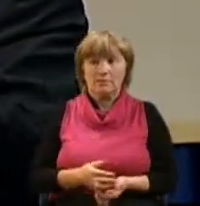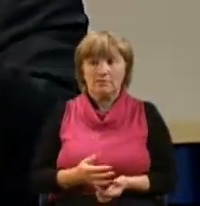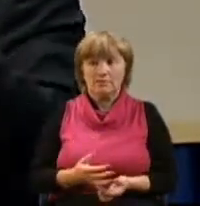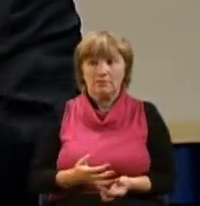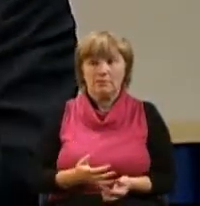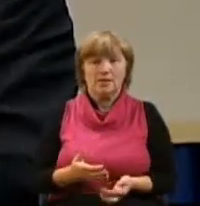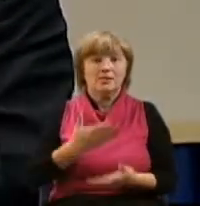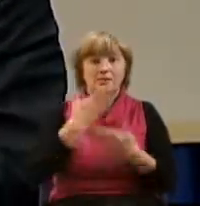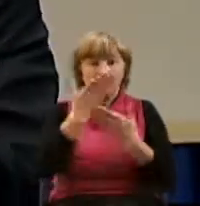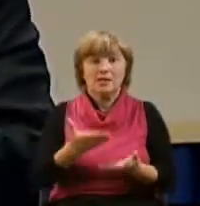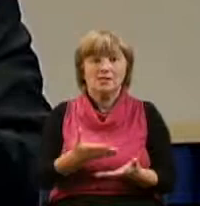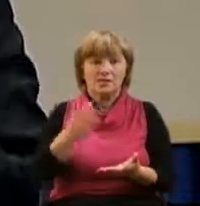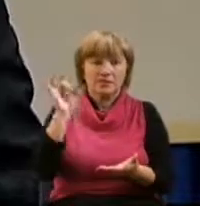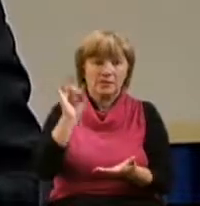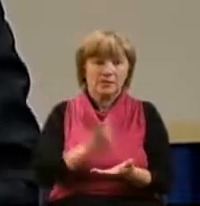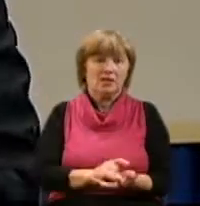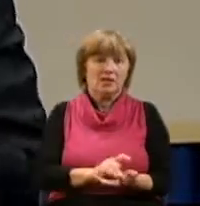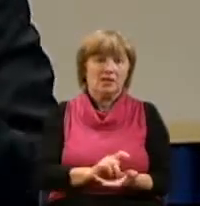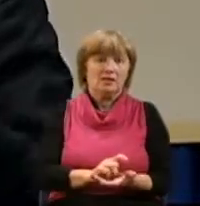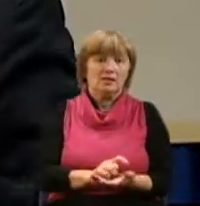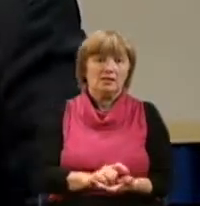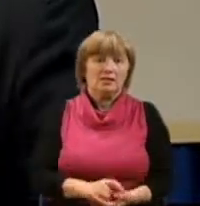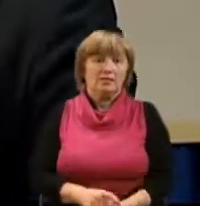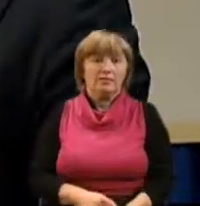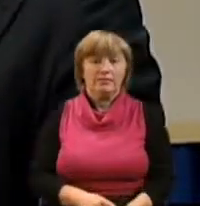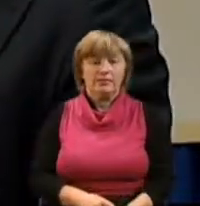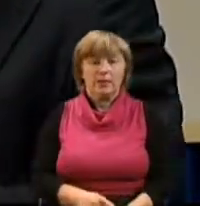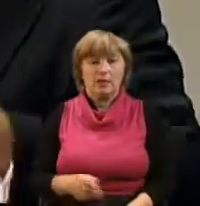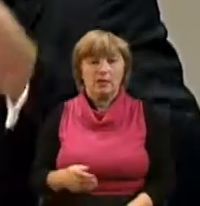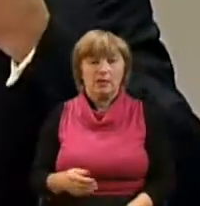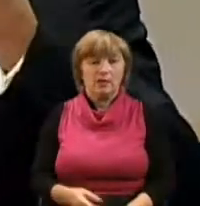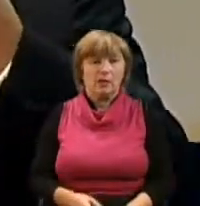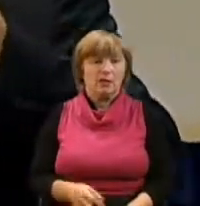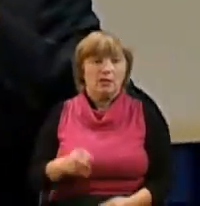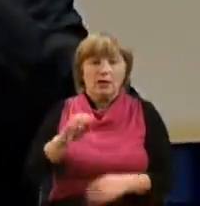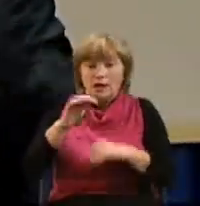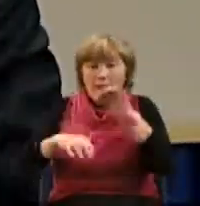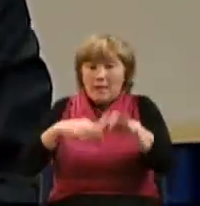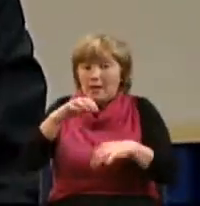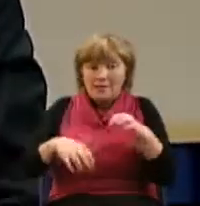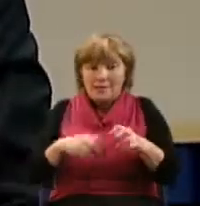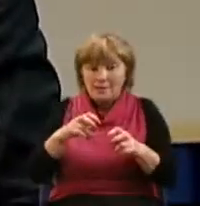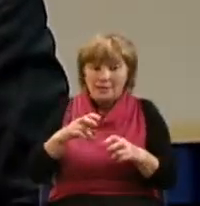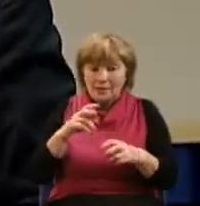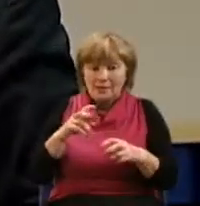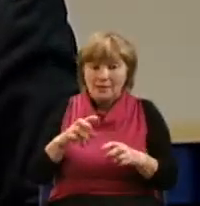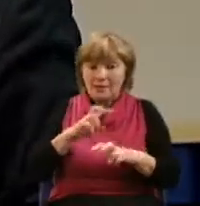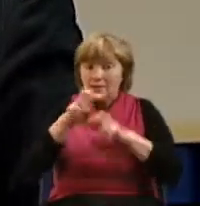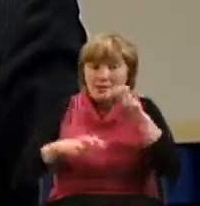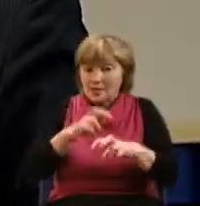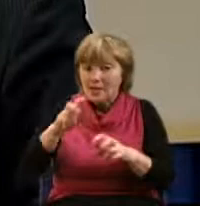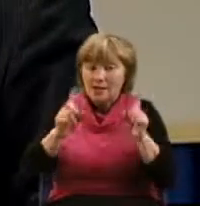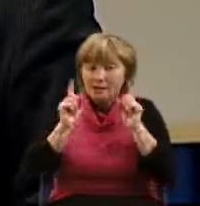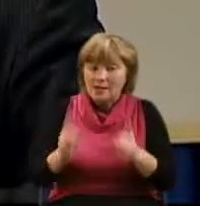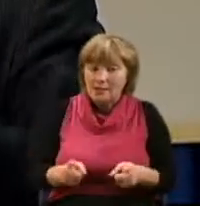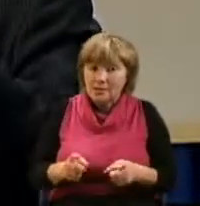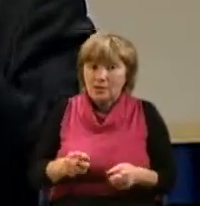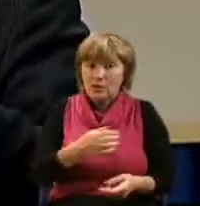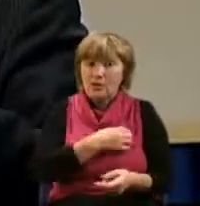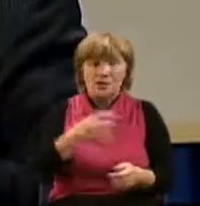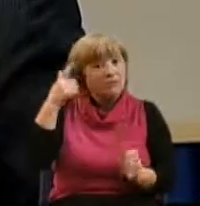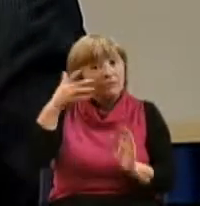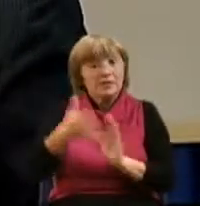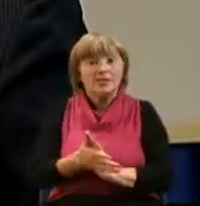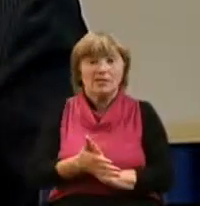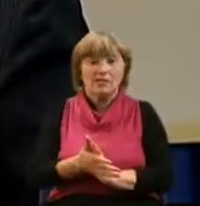по этой причине, потому что он искал, он хотел знать, он копался, он спрашивал, он хотел познавать истину. Это то